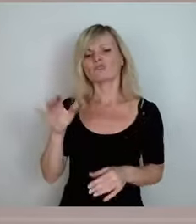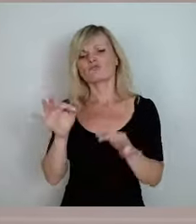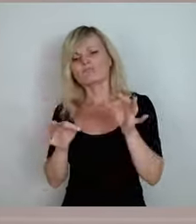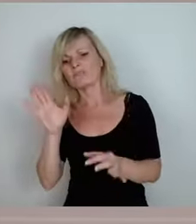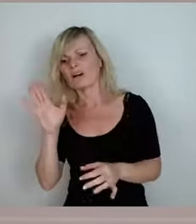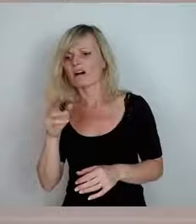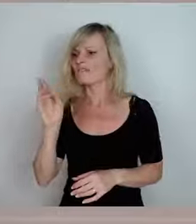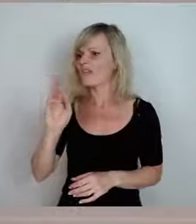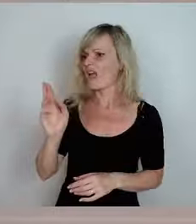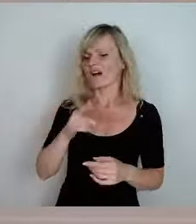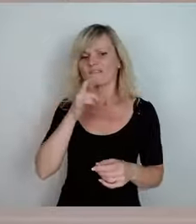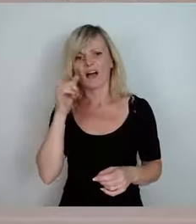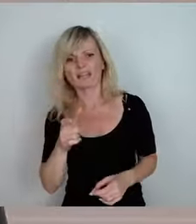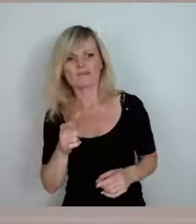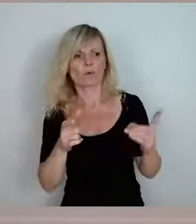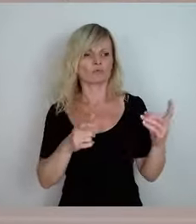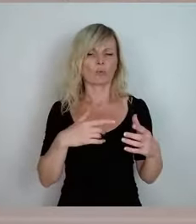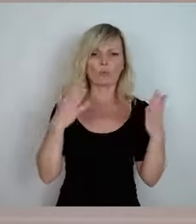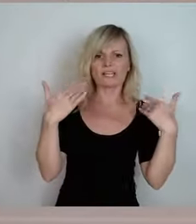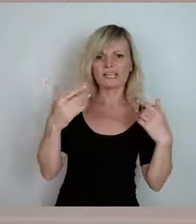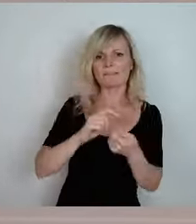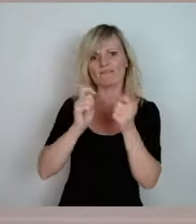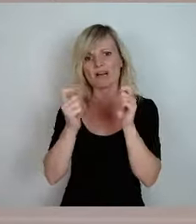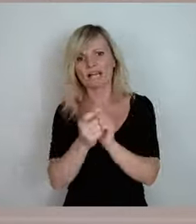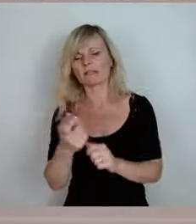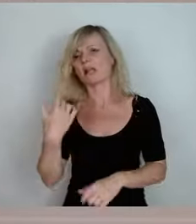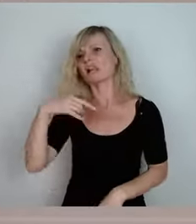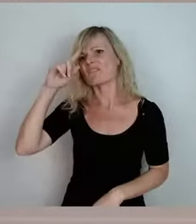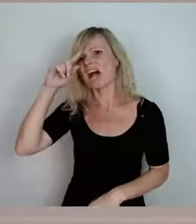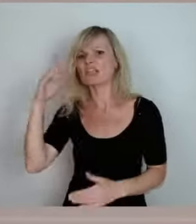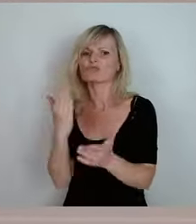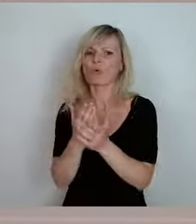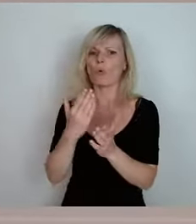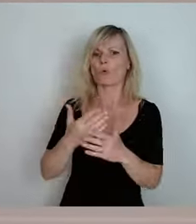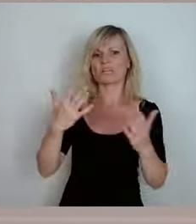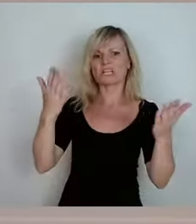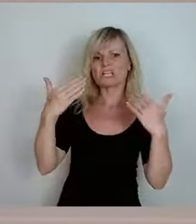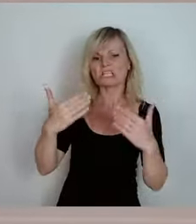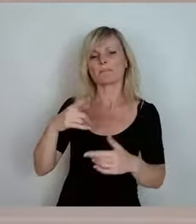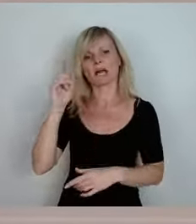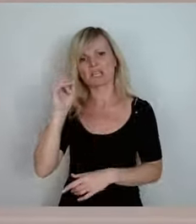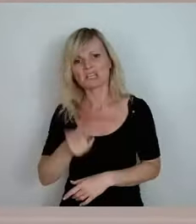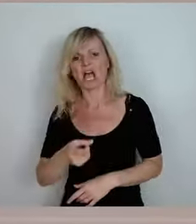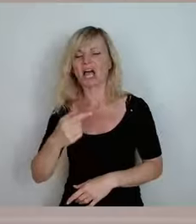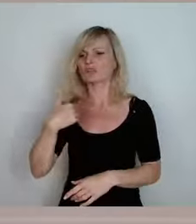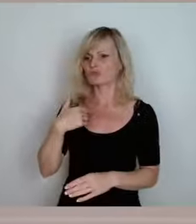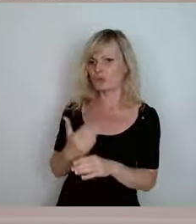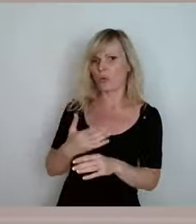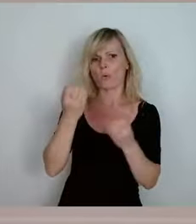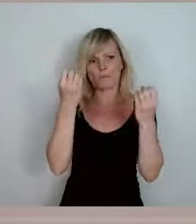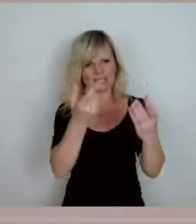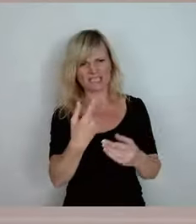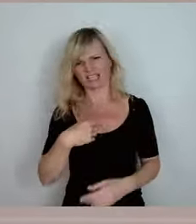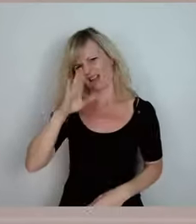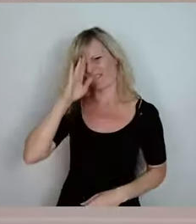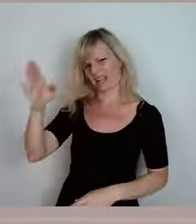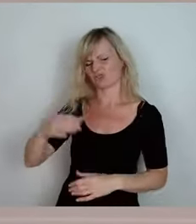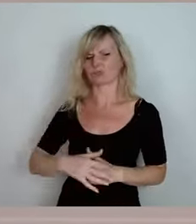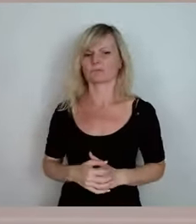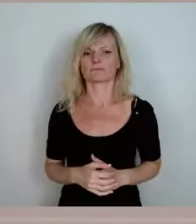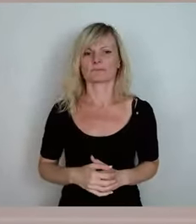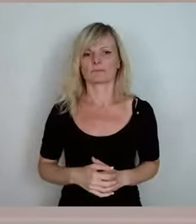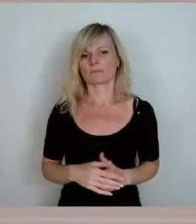Klimawandel, wir haben es immer gewusst und wir haben es euch doch und so. Das ist doch Unsinn. Das ist doch auch unredlich. So, vielleicht ist das der